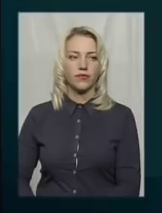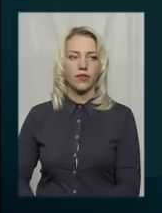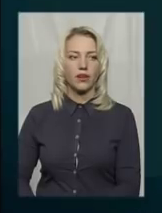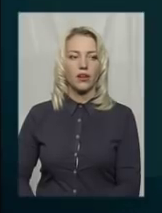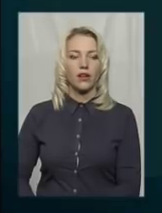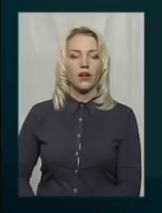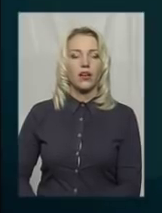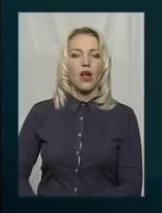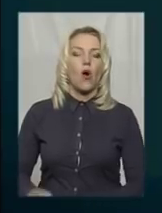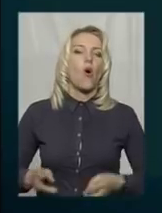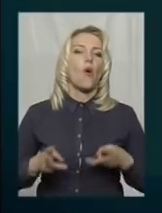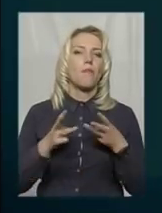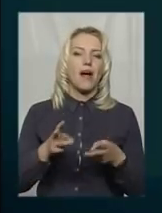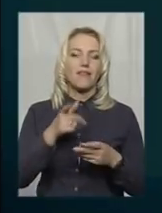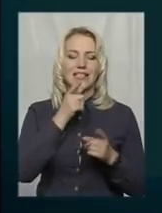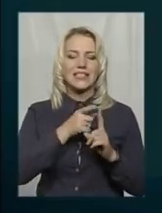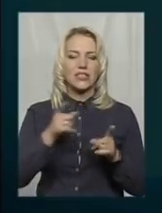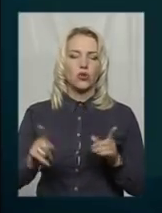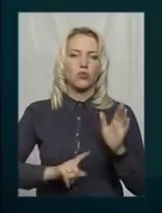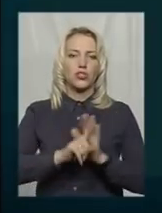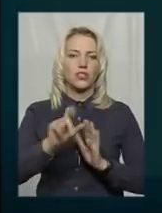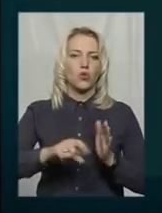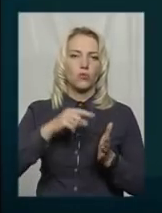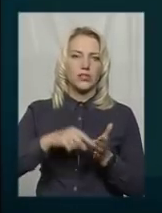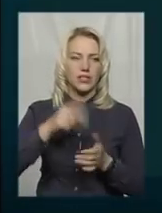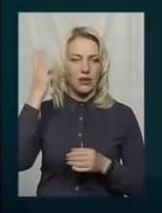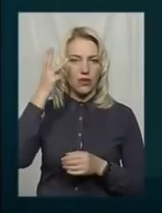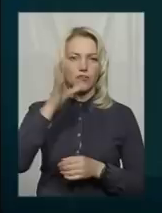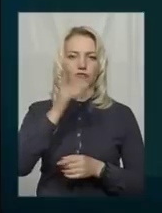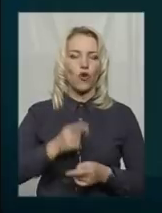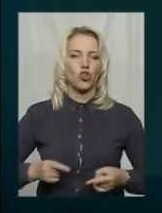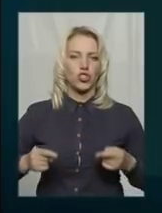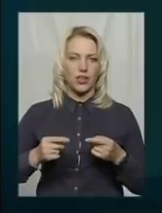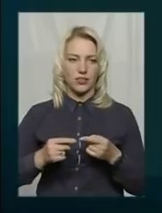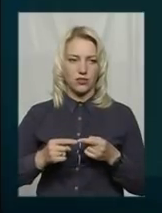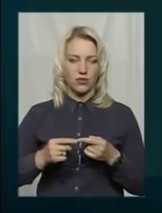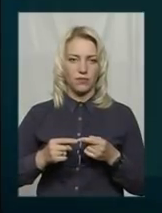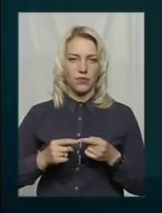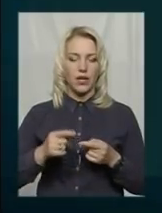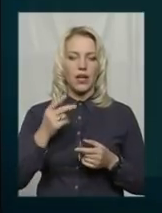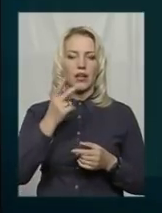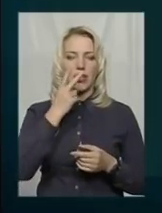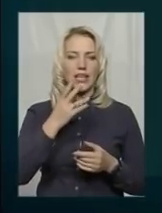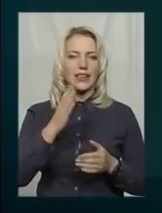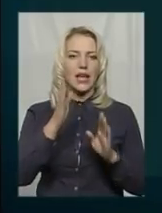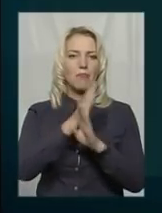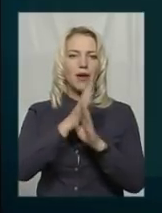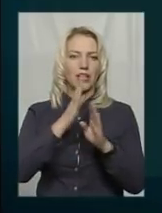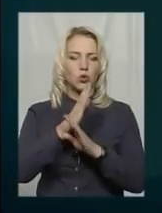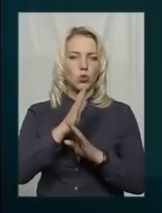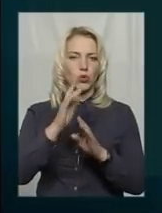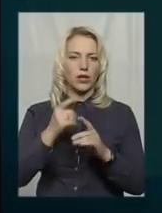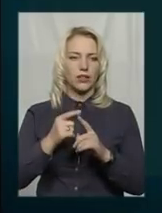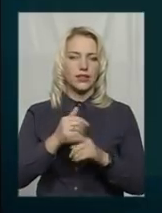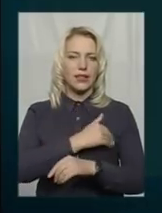Опальний сезон розпочнеться в місті Хмельницькому своєчасно, виходячи з температурнища повітря. Якщо на